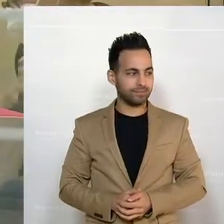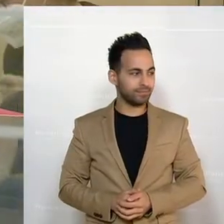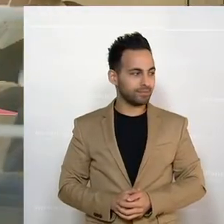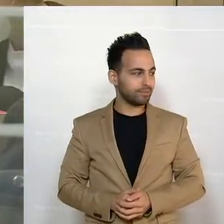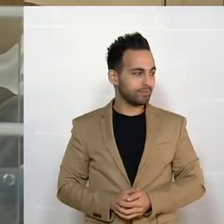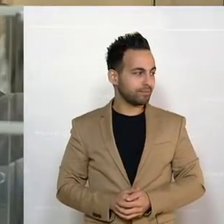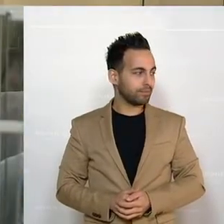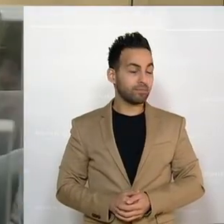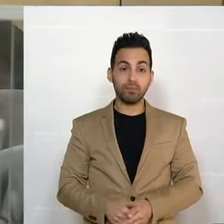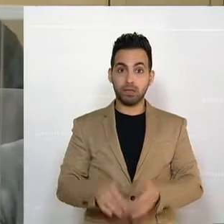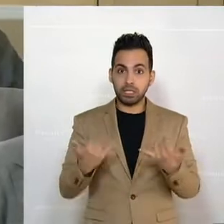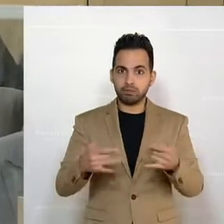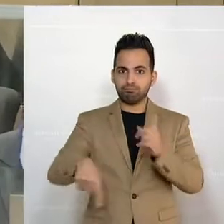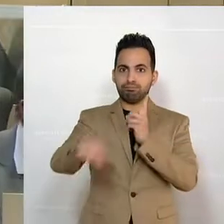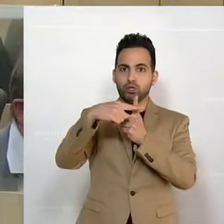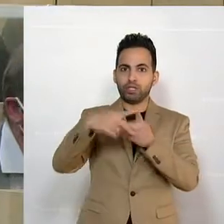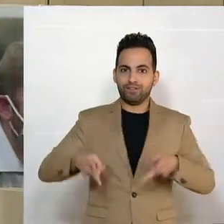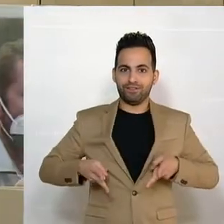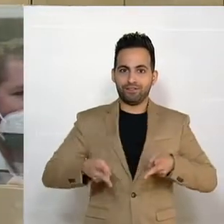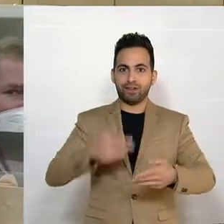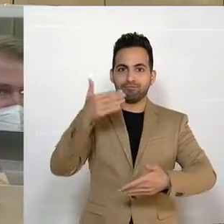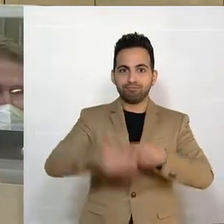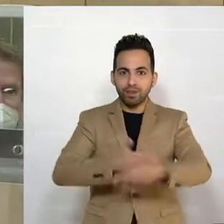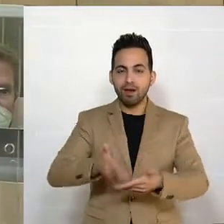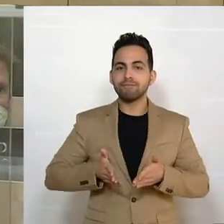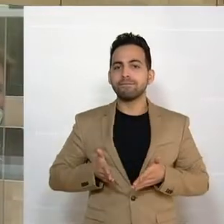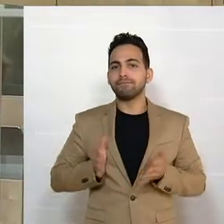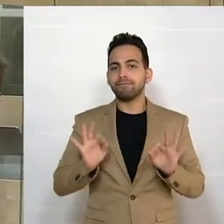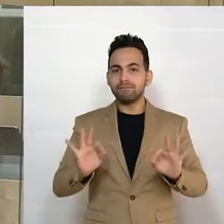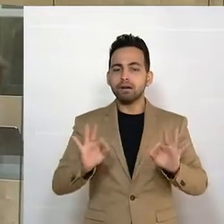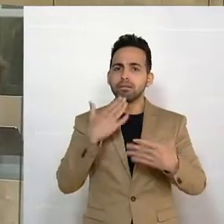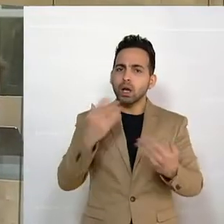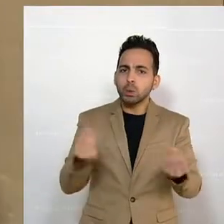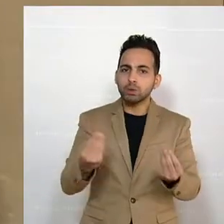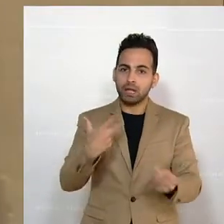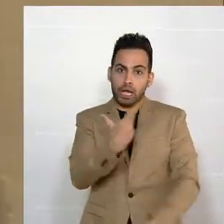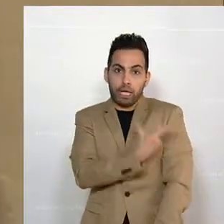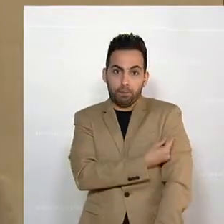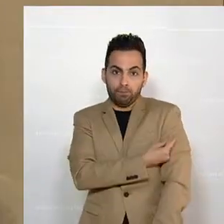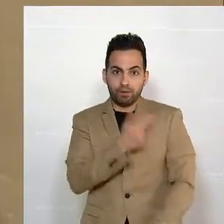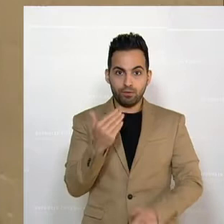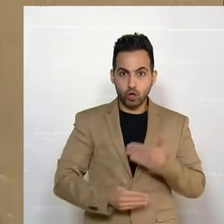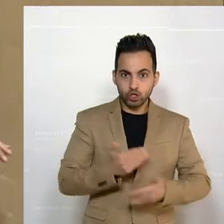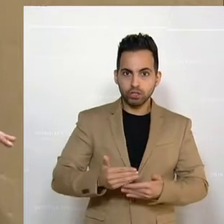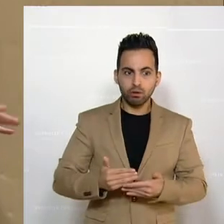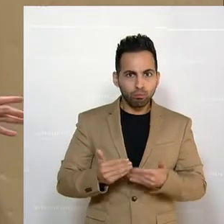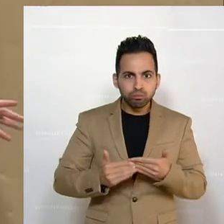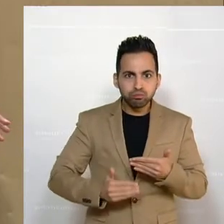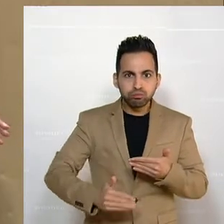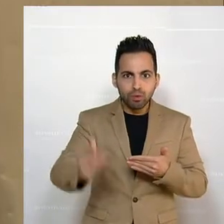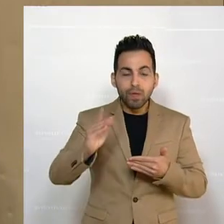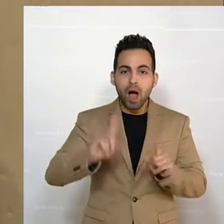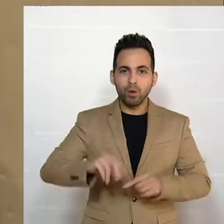Und diesen guten Weg verdanken wir vor allem dem Impffortschritt, den wir haben. Wir verdanken es auch den